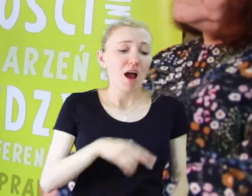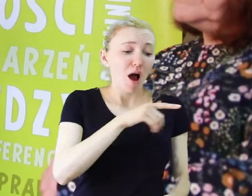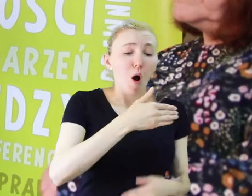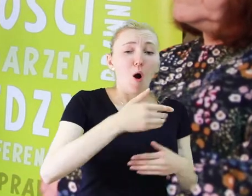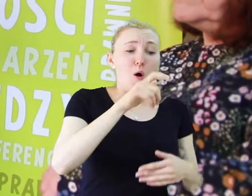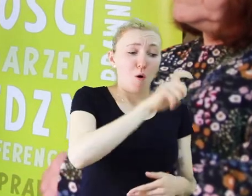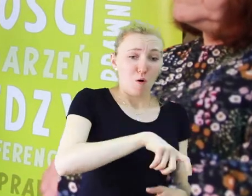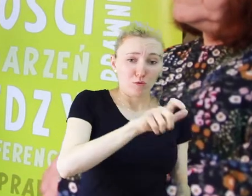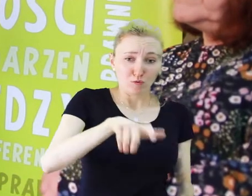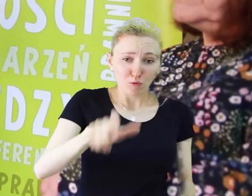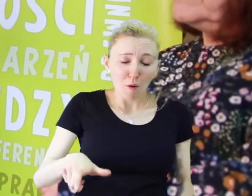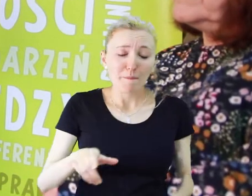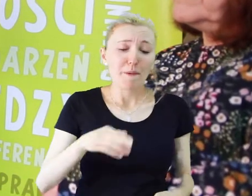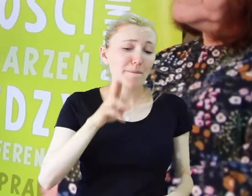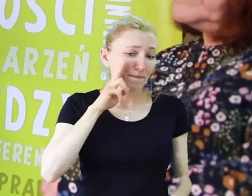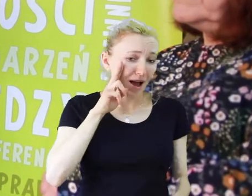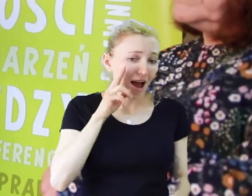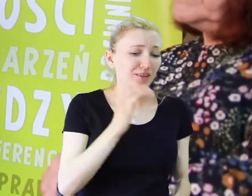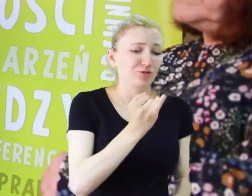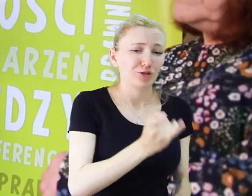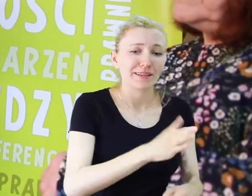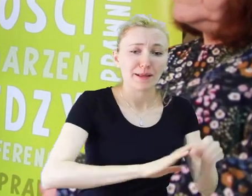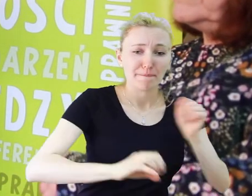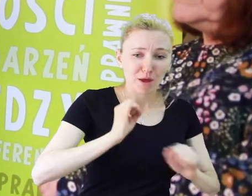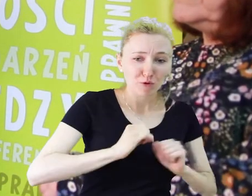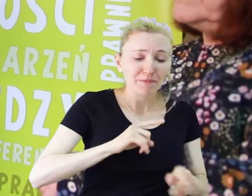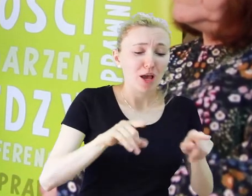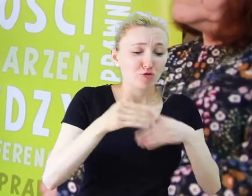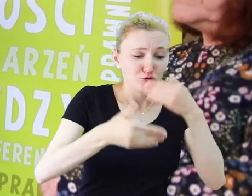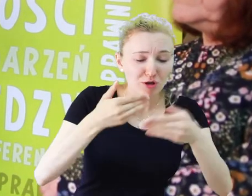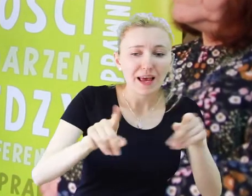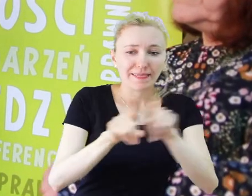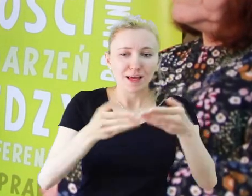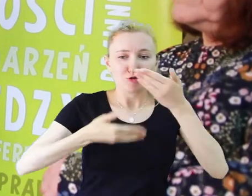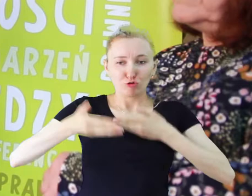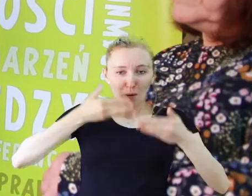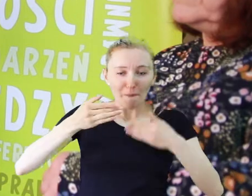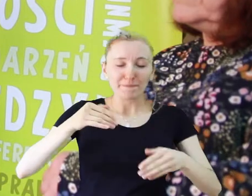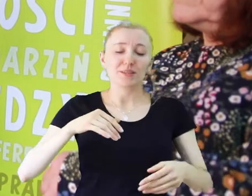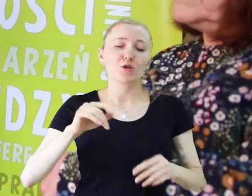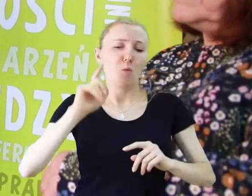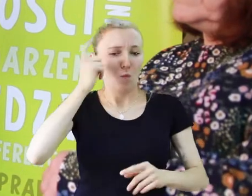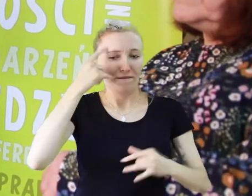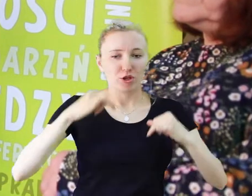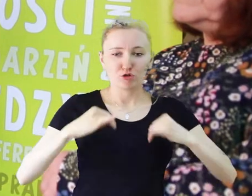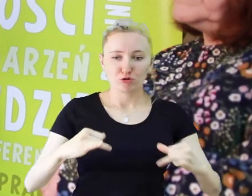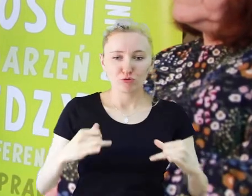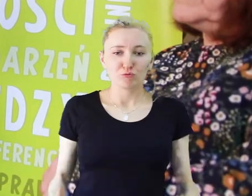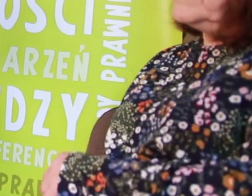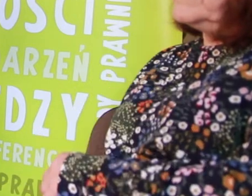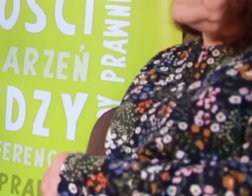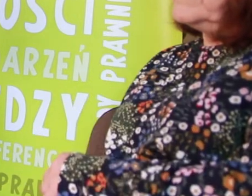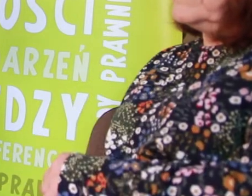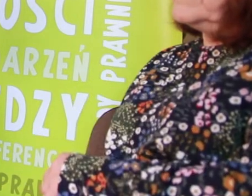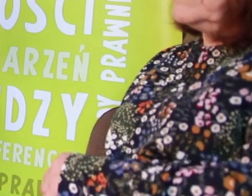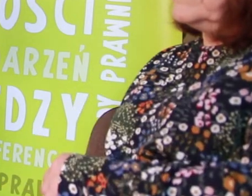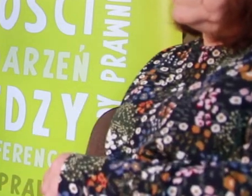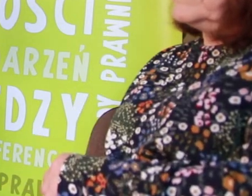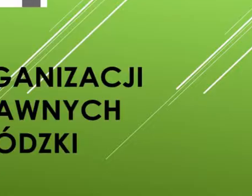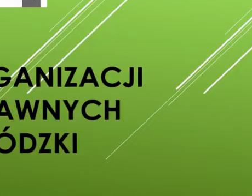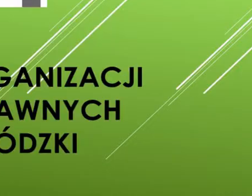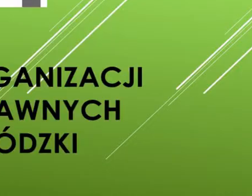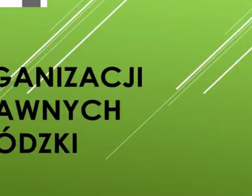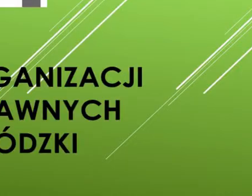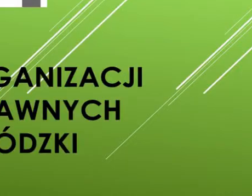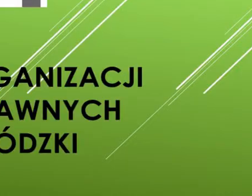żyć godnie, tak jak każdy człowiek. I wszystkim matkom dzieci niepełnosprawnych i sobie życzę przede wszystkim siły.